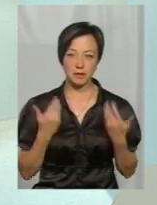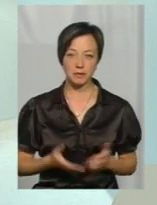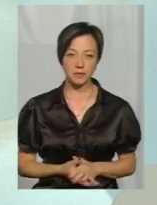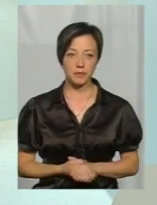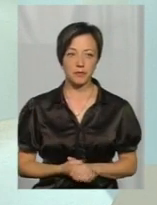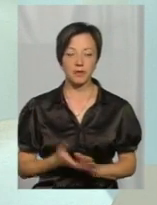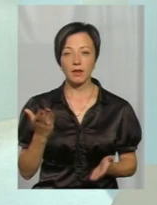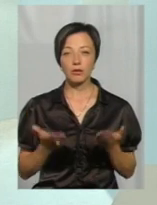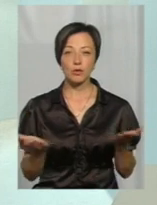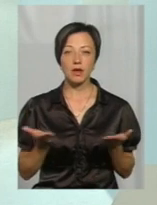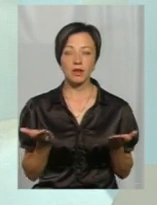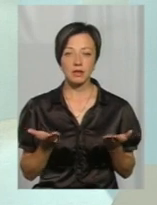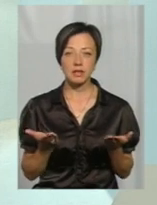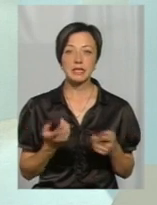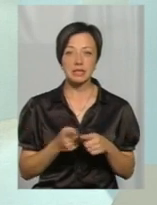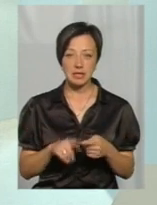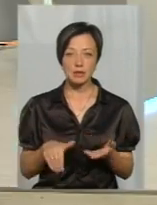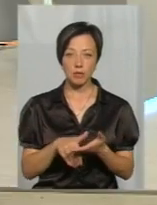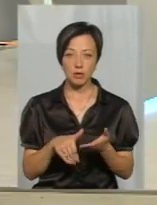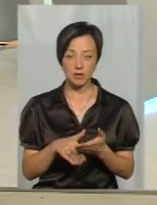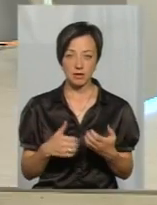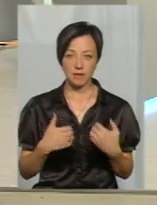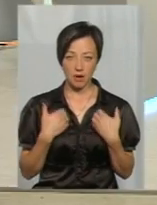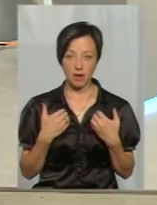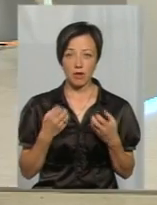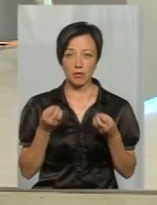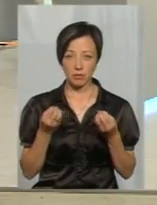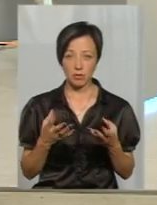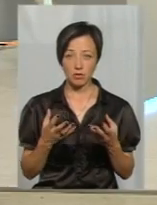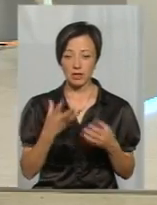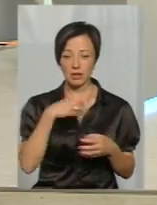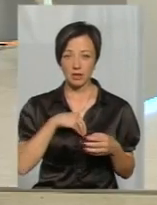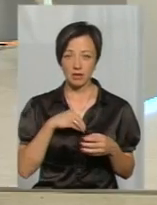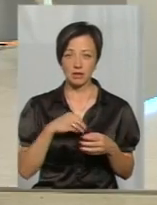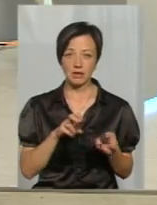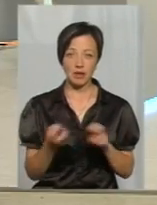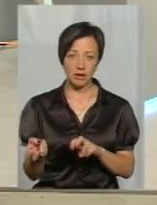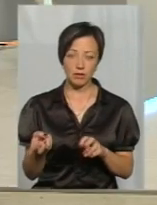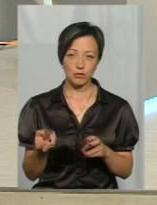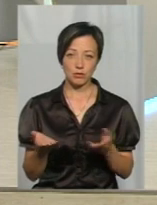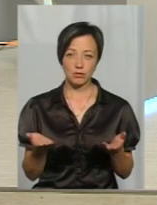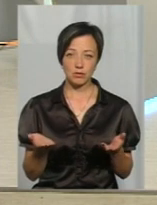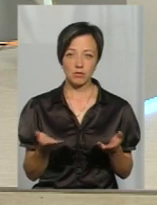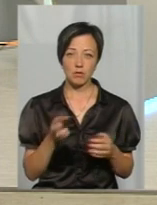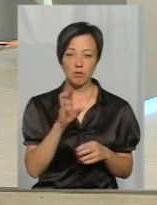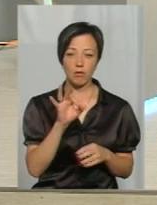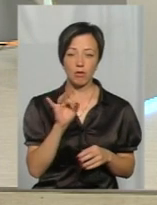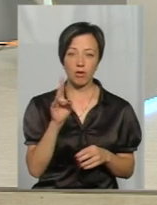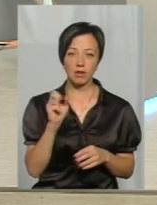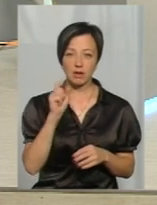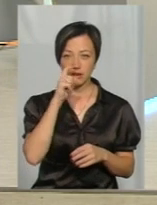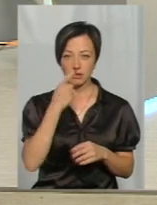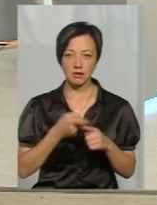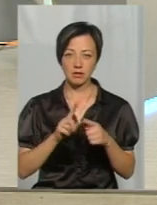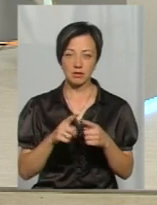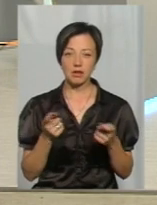становить. Якщо якісь, як кажуть, ділина… Це спосіб просто відлякує? Ні, вони просто, ну, наїдаються, вони будуть гинути. Ну, просто борна кислота, вона не така, мало